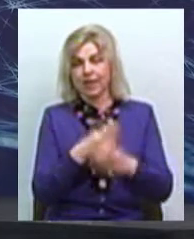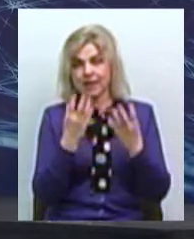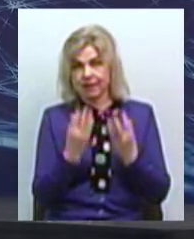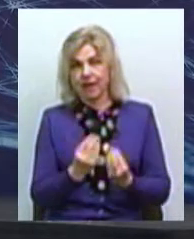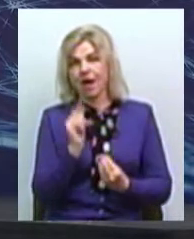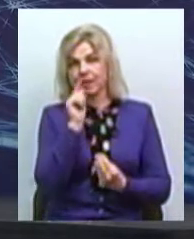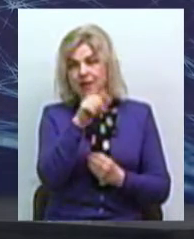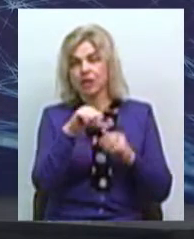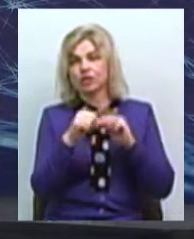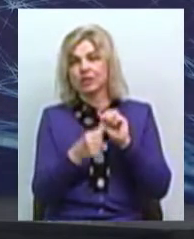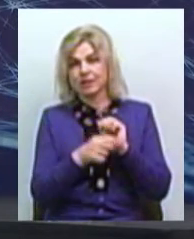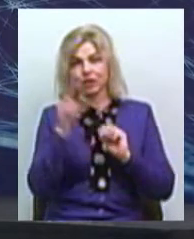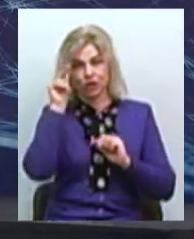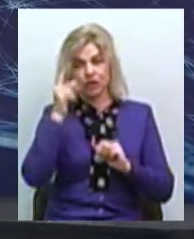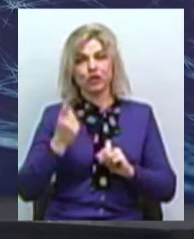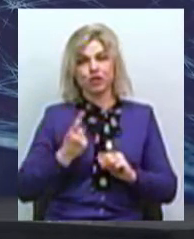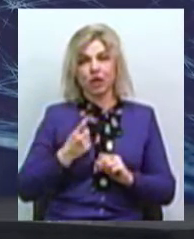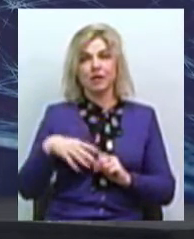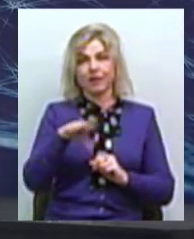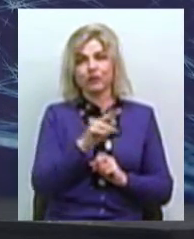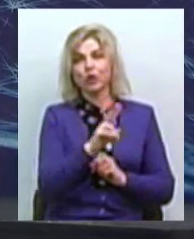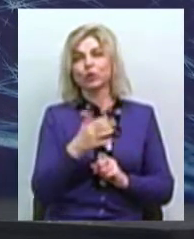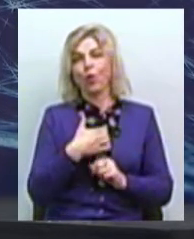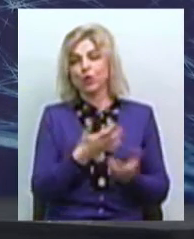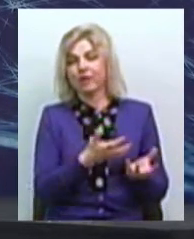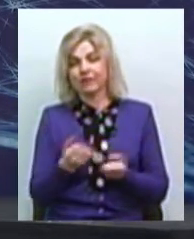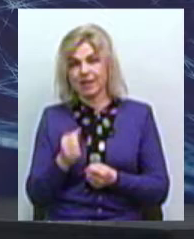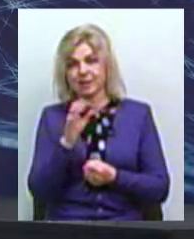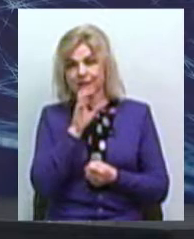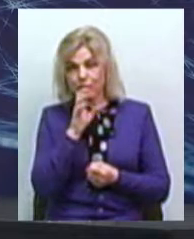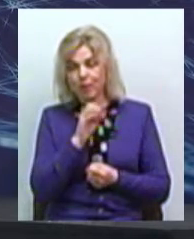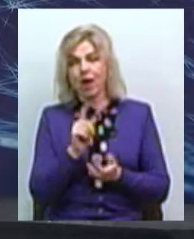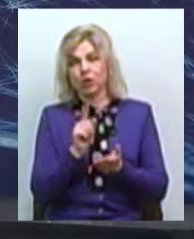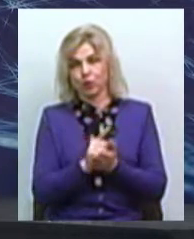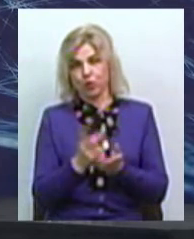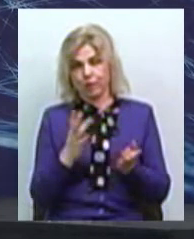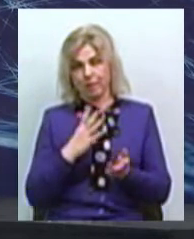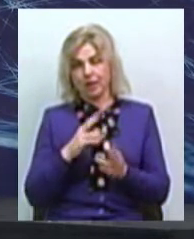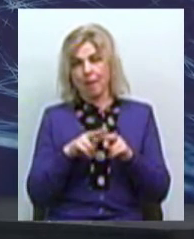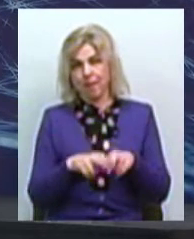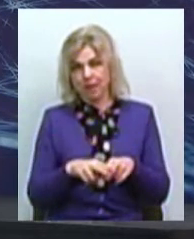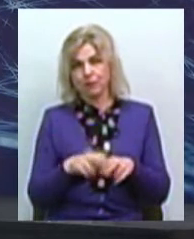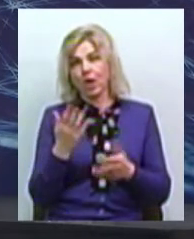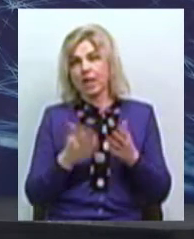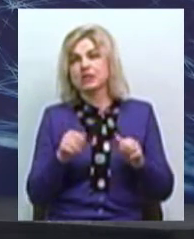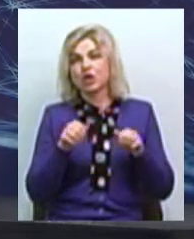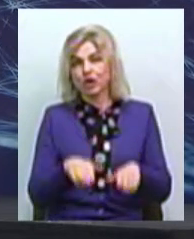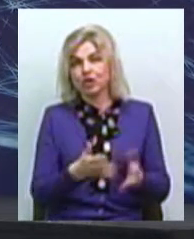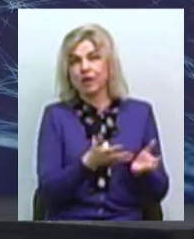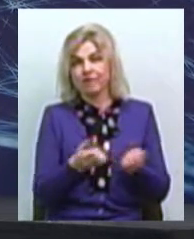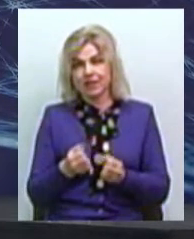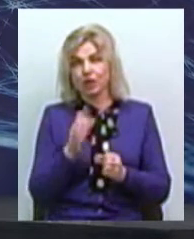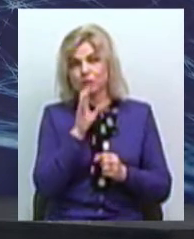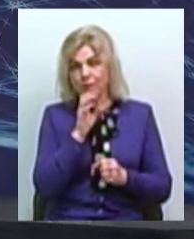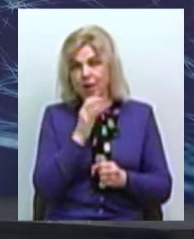16-го числа чекати усіх, хто бажає взяти собі тваринку. Для цього потрібно бути мати з собою паспорт, якщо людина вирішила брати собі улюбленця,